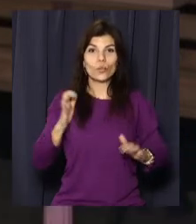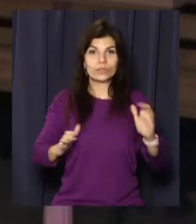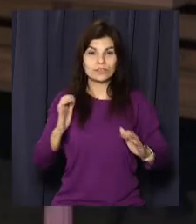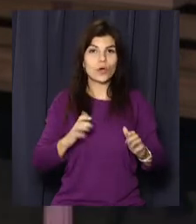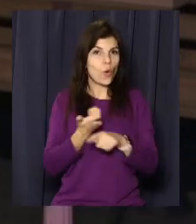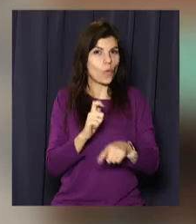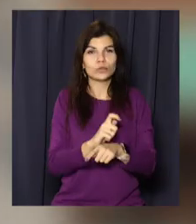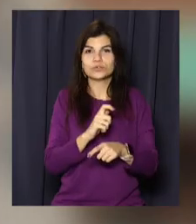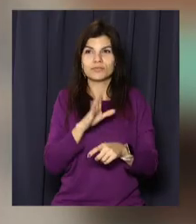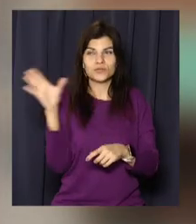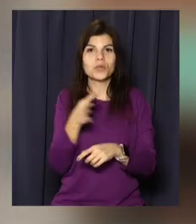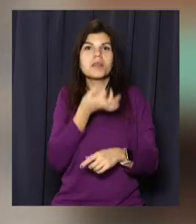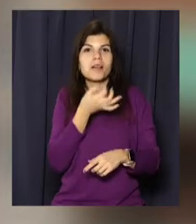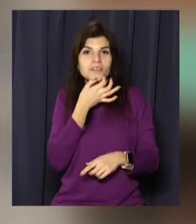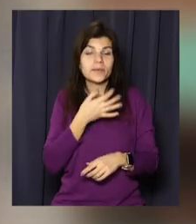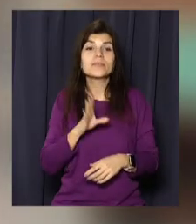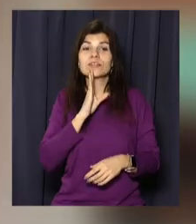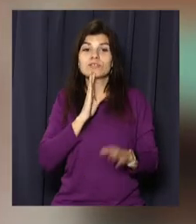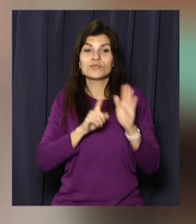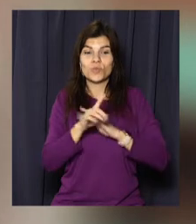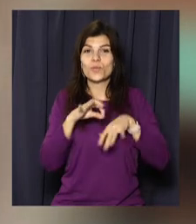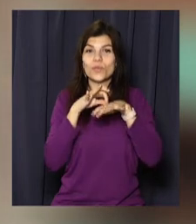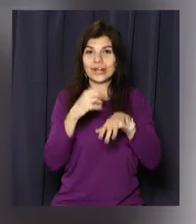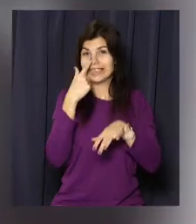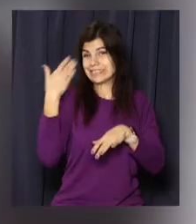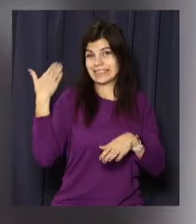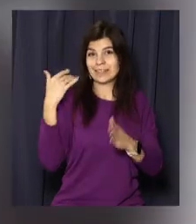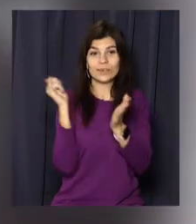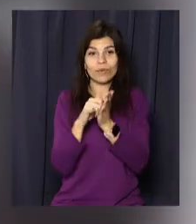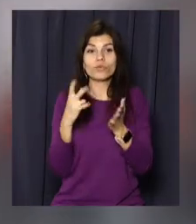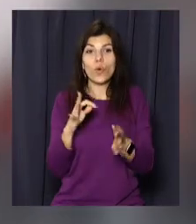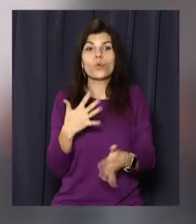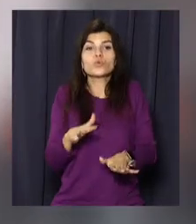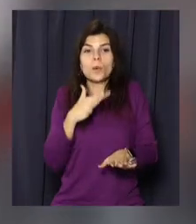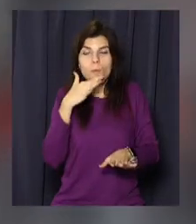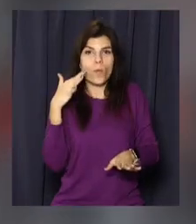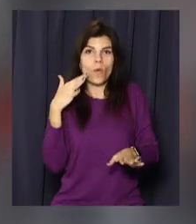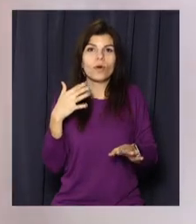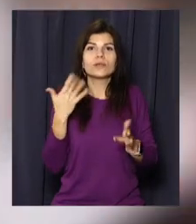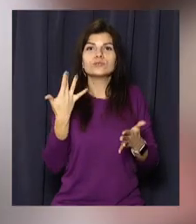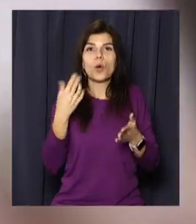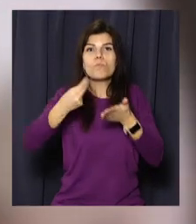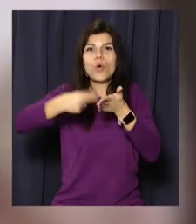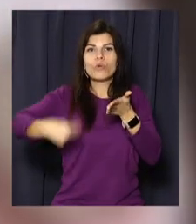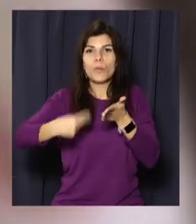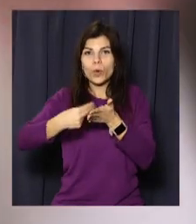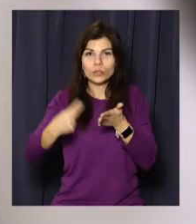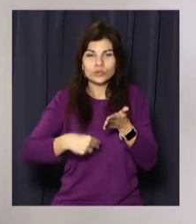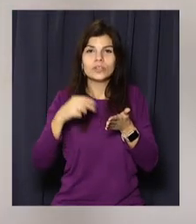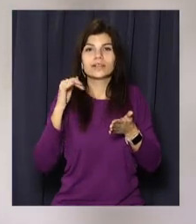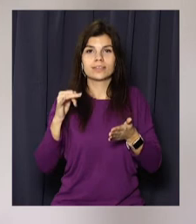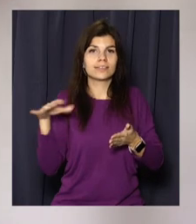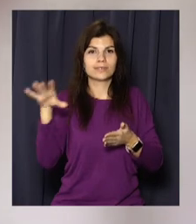круто залітають. Дівчина почала вести свій аккаунт нещодавно, проте вже набрала декілька десятків тисяч підписників та